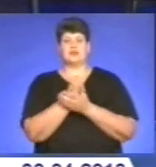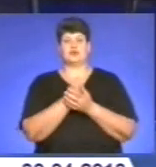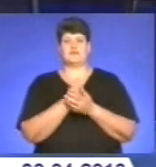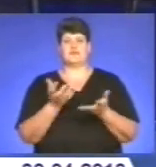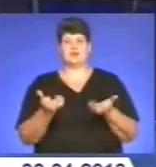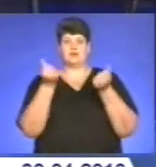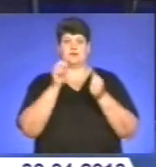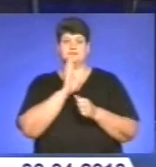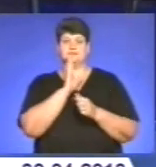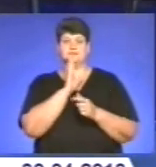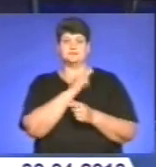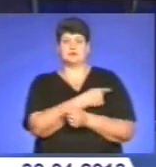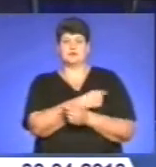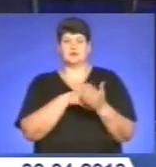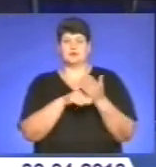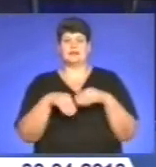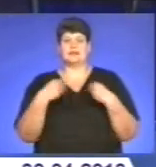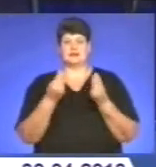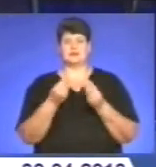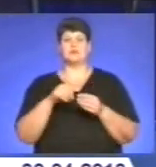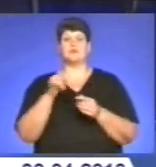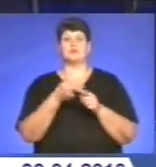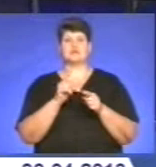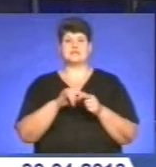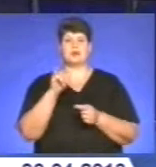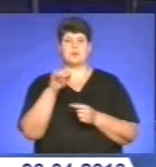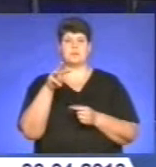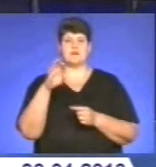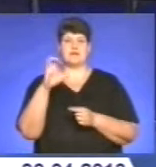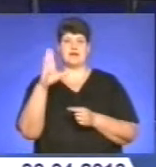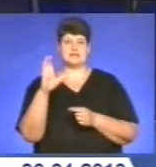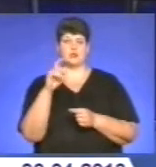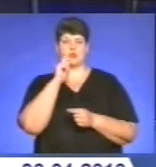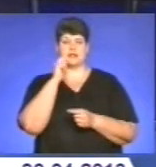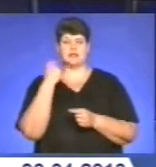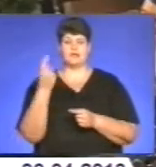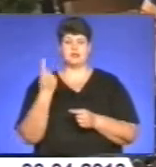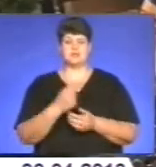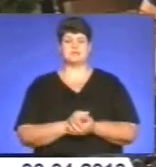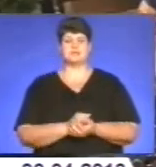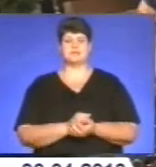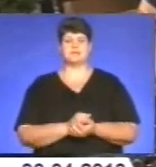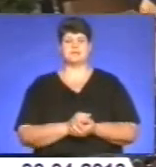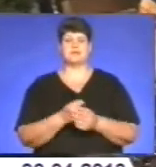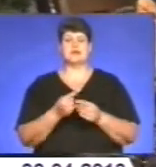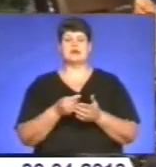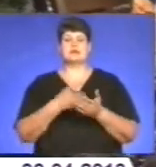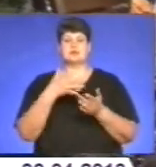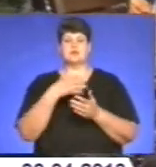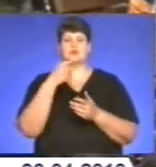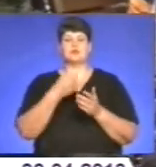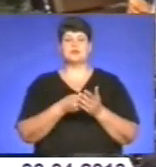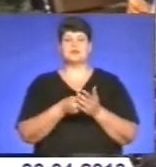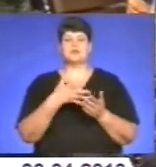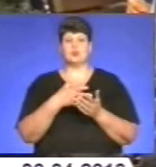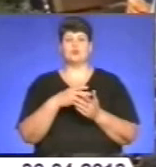медичну допомогу. Про це сюжет сектору зв'язків з громадськістю у МВС України в області. Ціну року знає учень, який